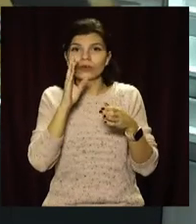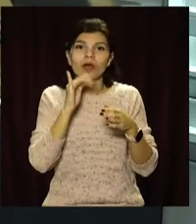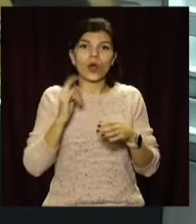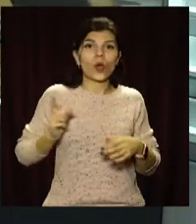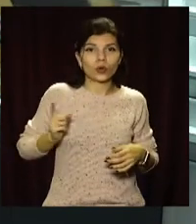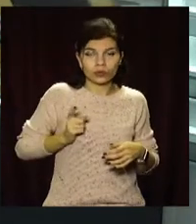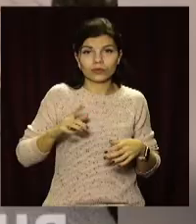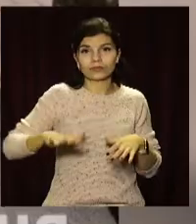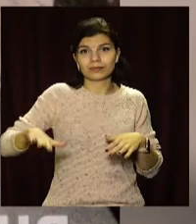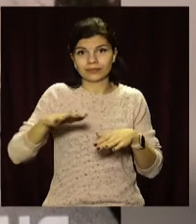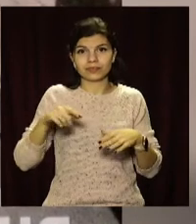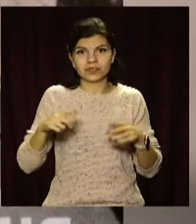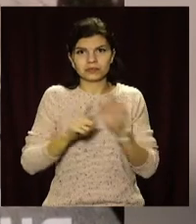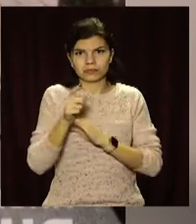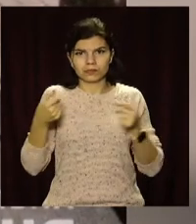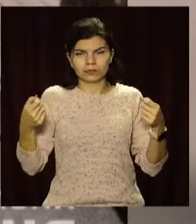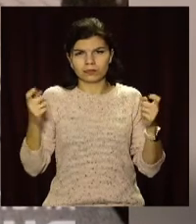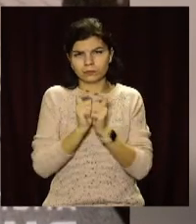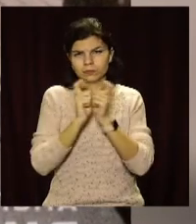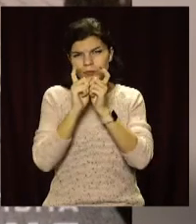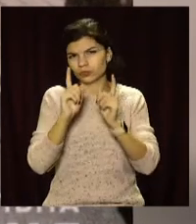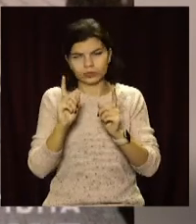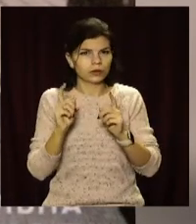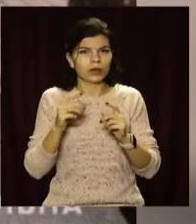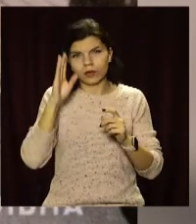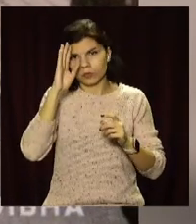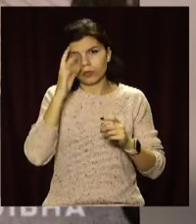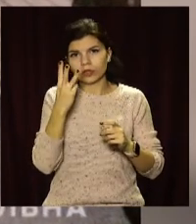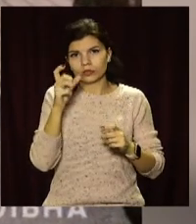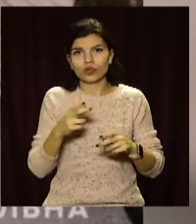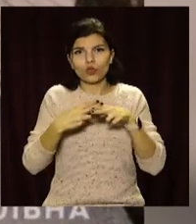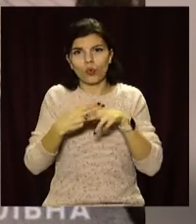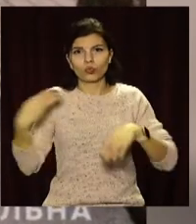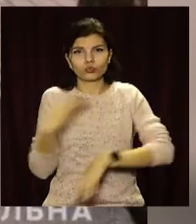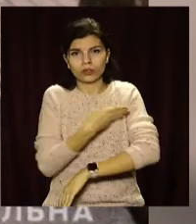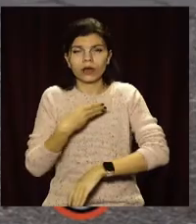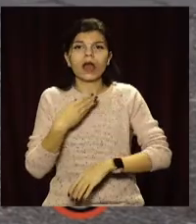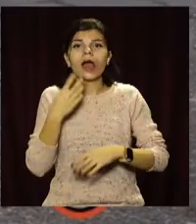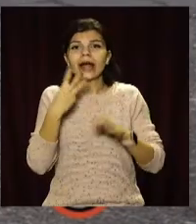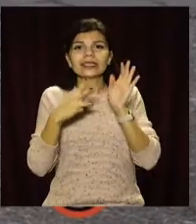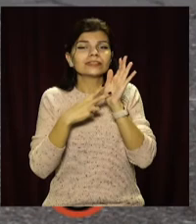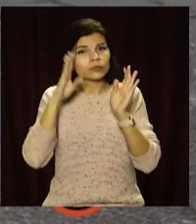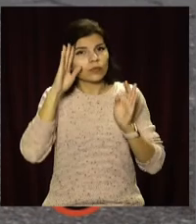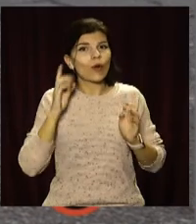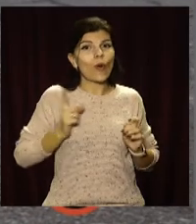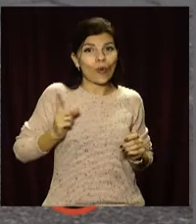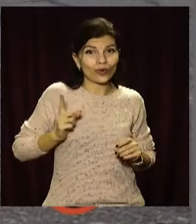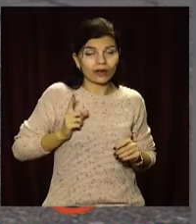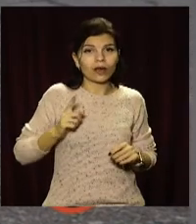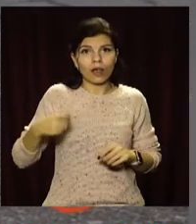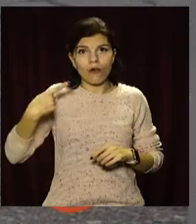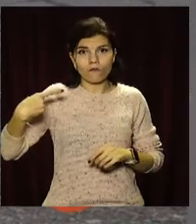охороною закладу виникла сутичка. Три чоловіки отримали ножові поранення, а 37-річний охоронець закладу –